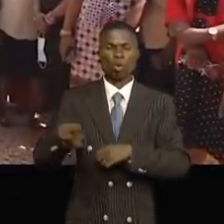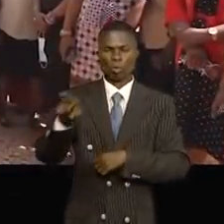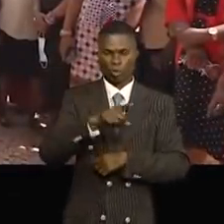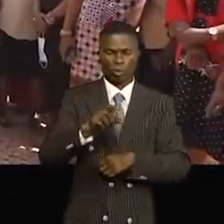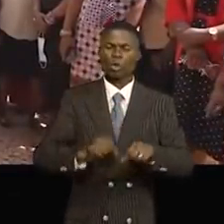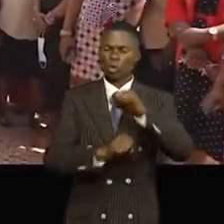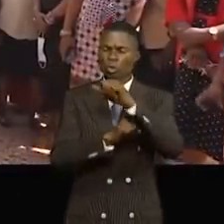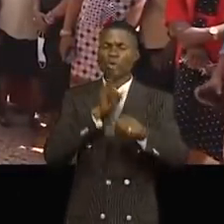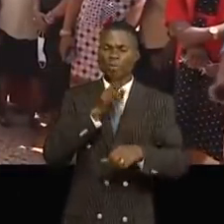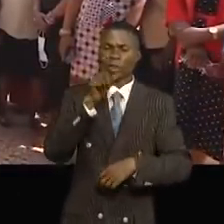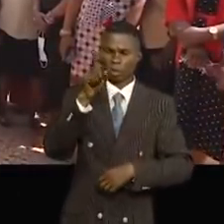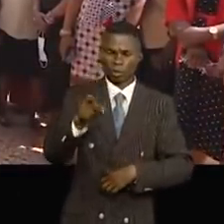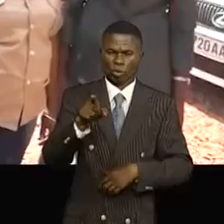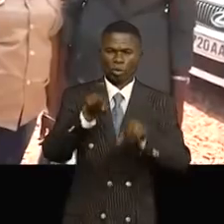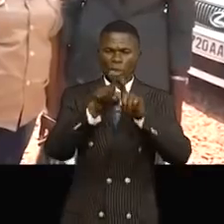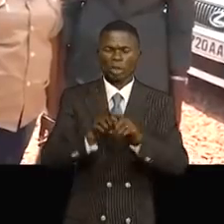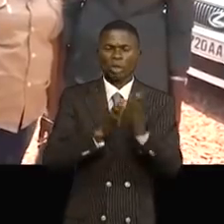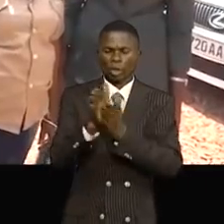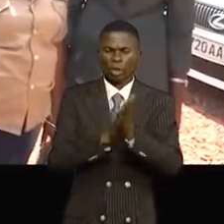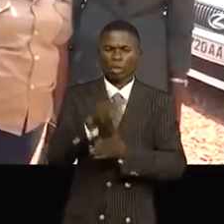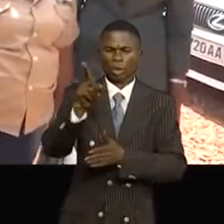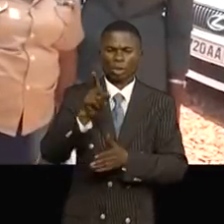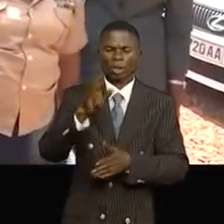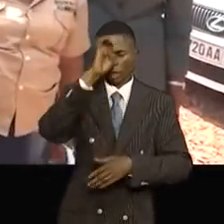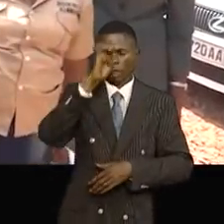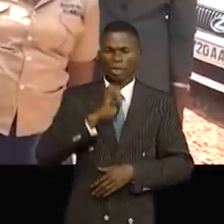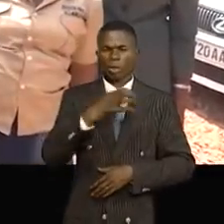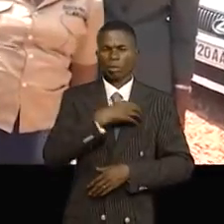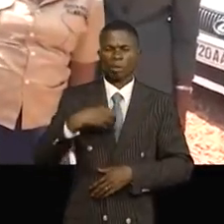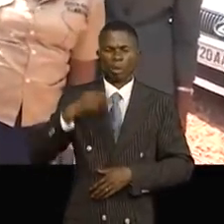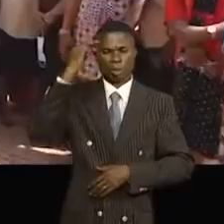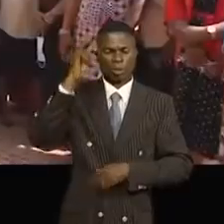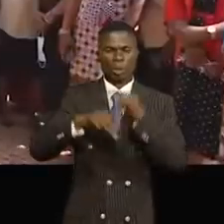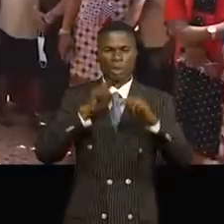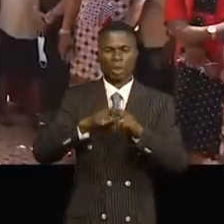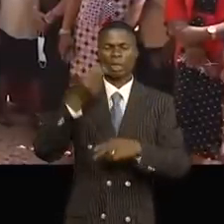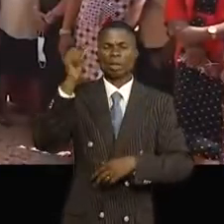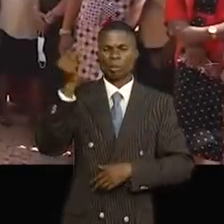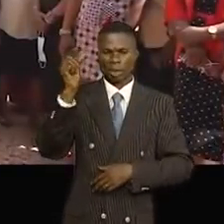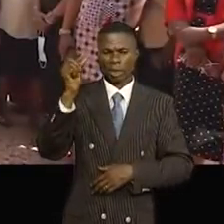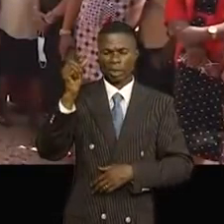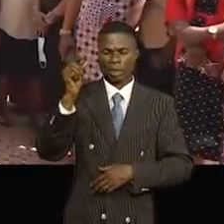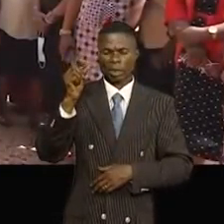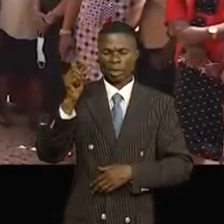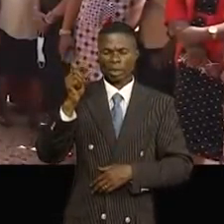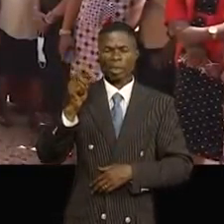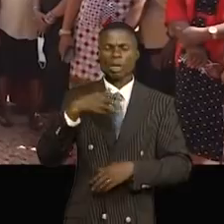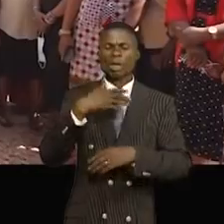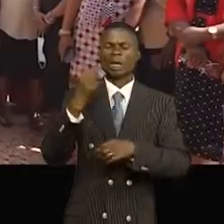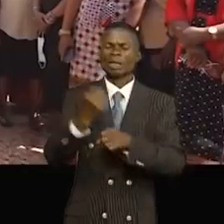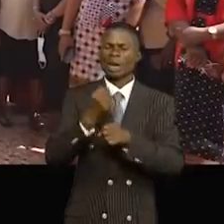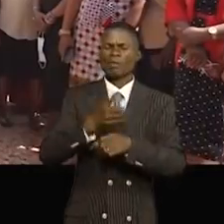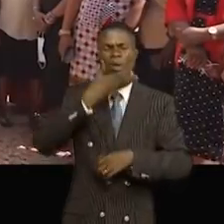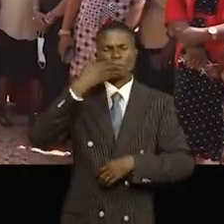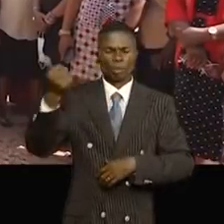notre soutien et vous souhaitons, Excellence Madame la ministre nationale des mines, un fluctué mandat